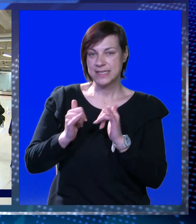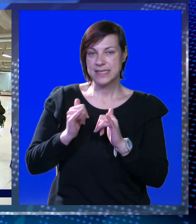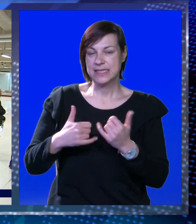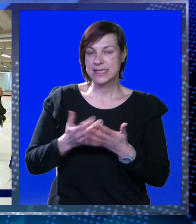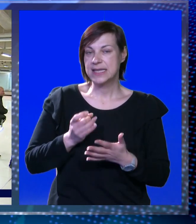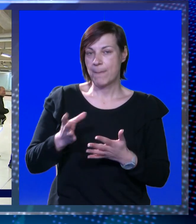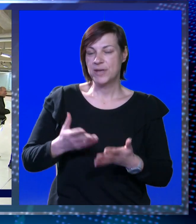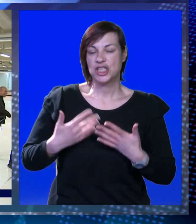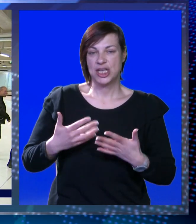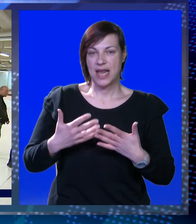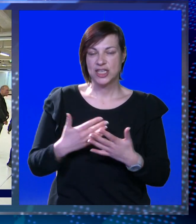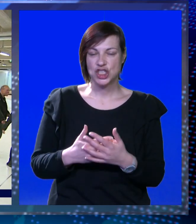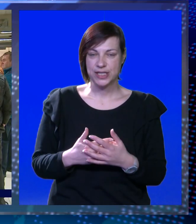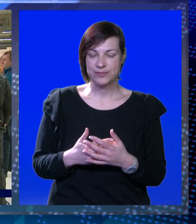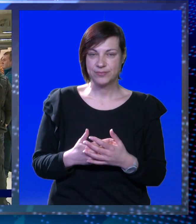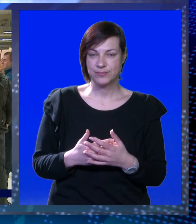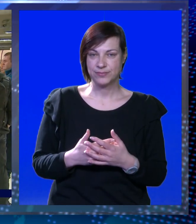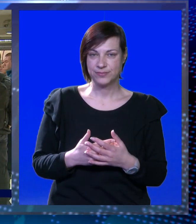putnika tekao je brže i lakše.